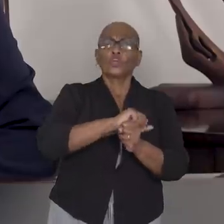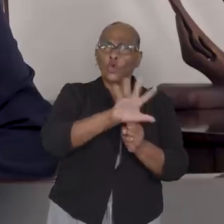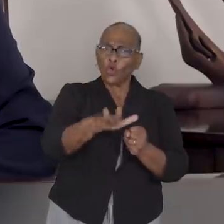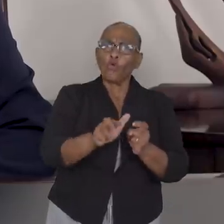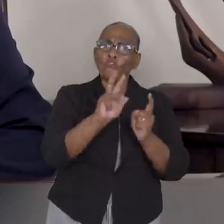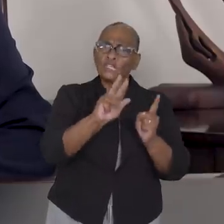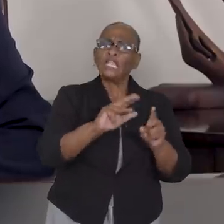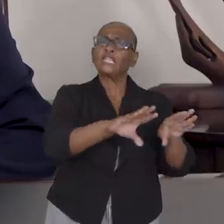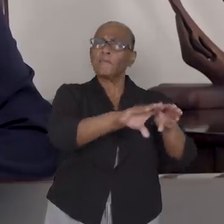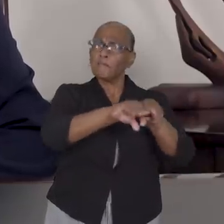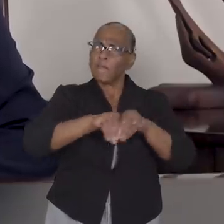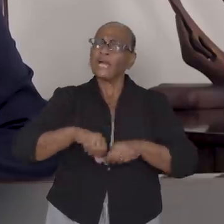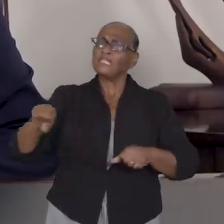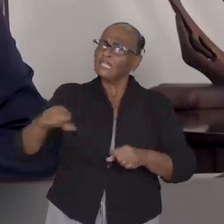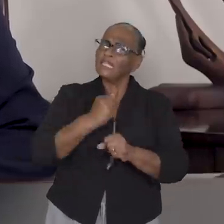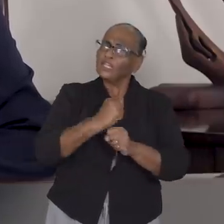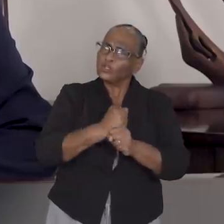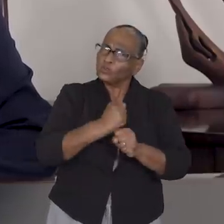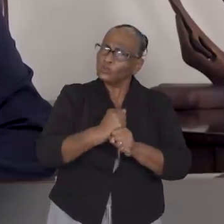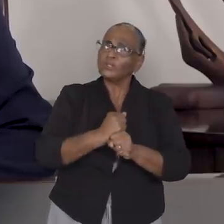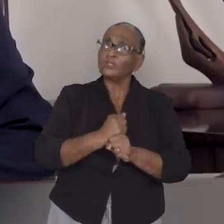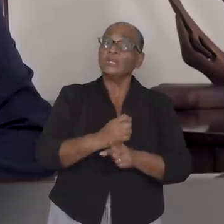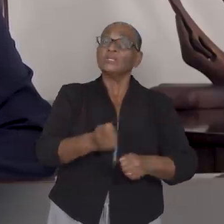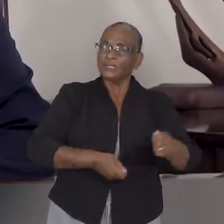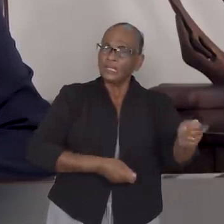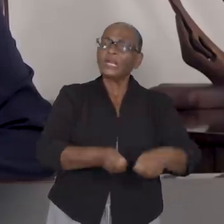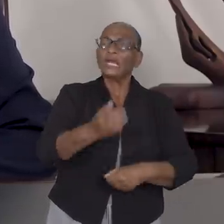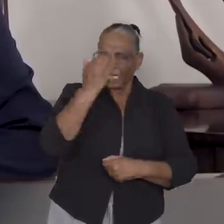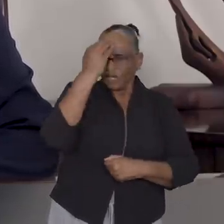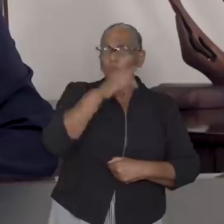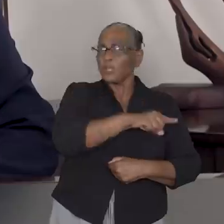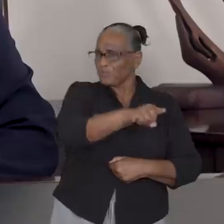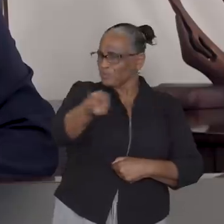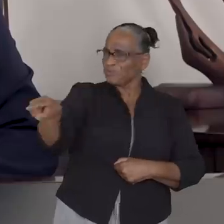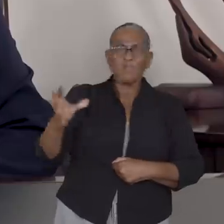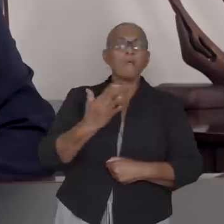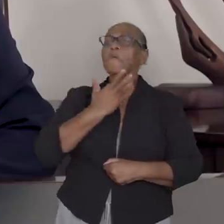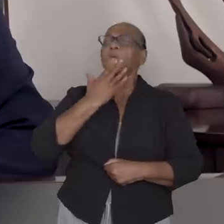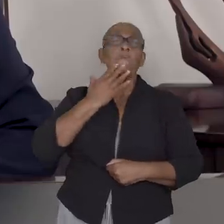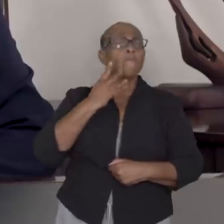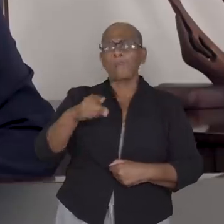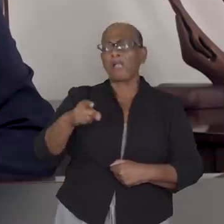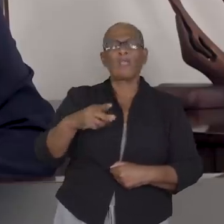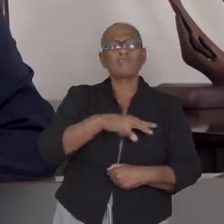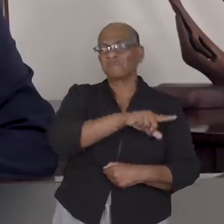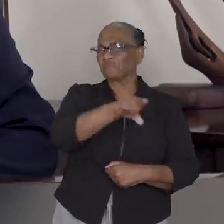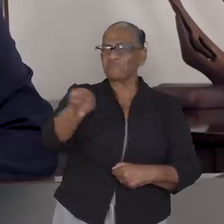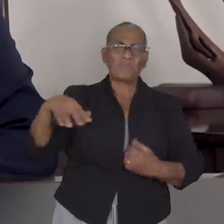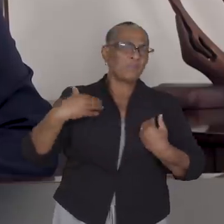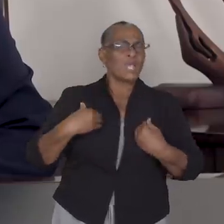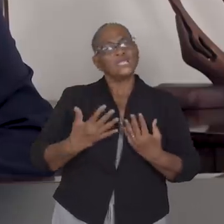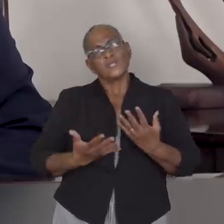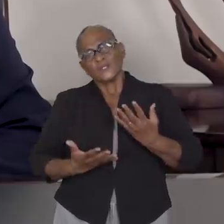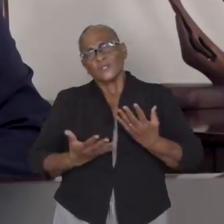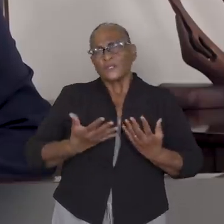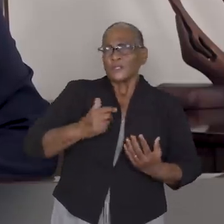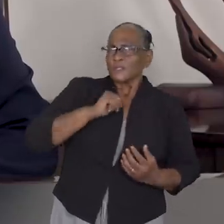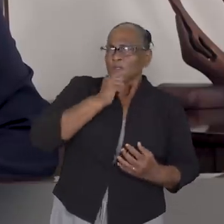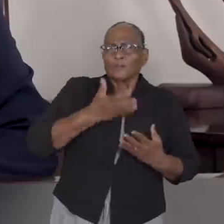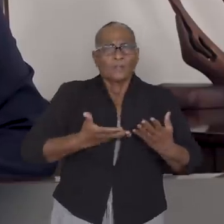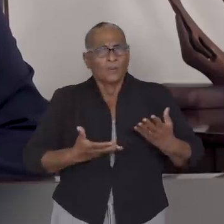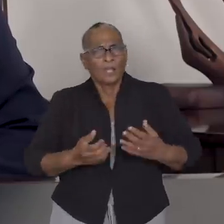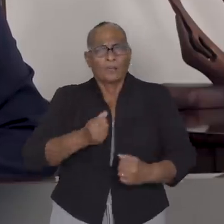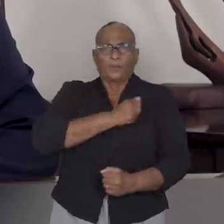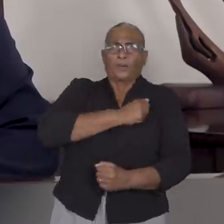-maatregelen. De regering weet dat het niet gemakkelijk voor u is. We begrijpen uw onzekerheid. We